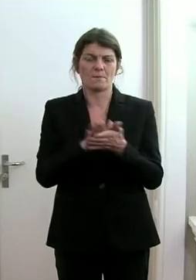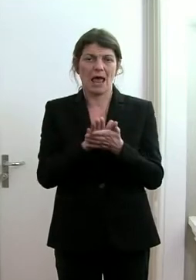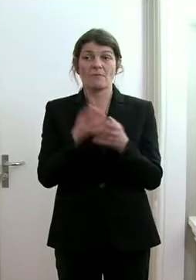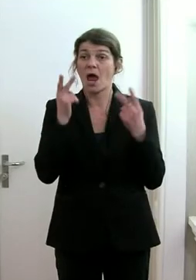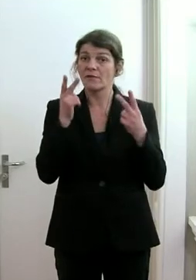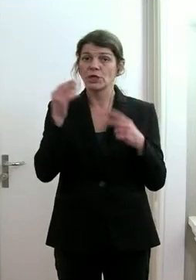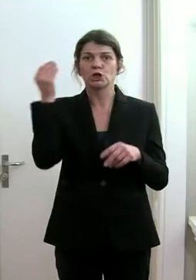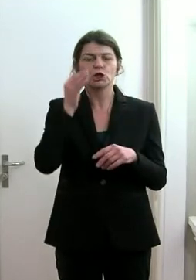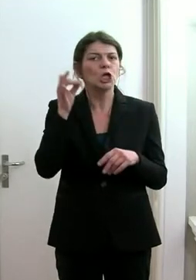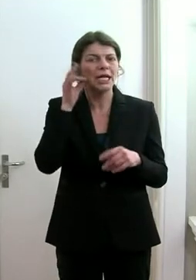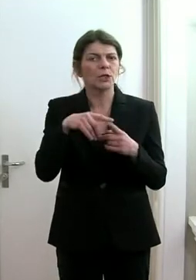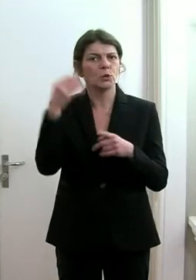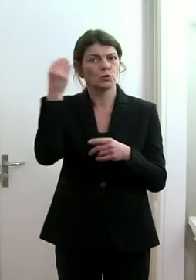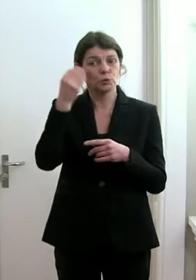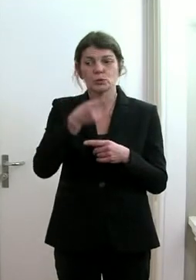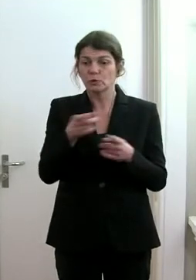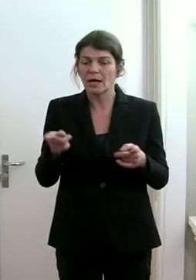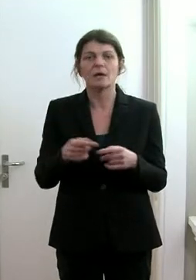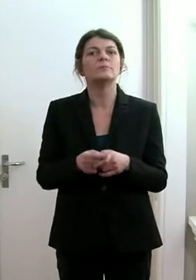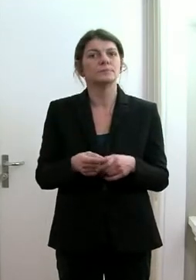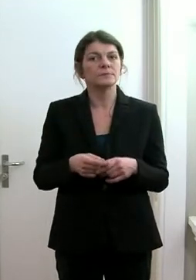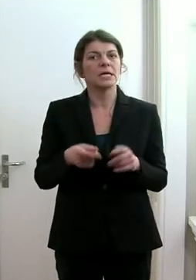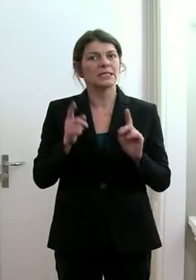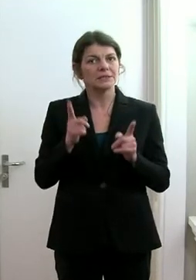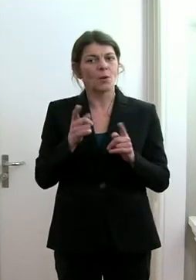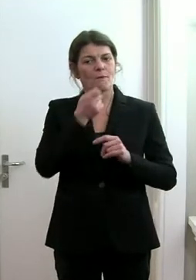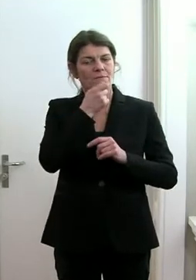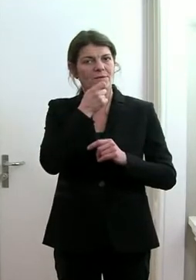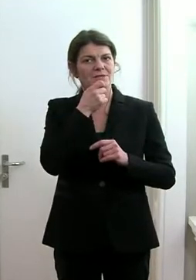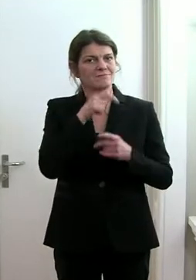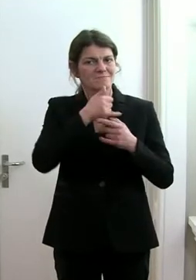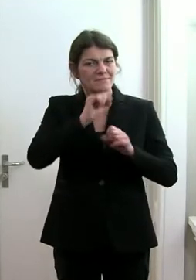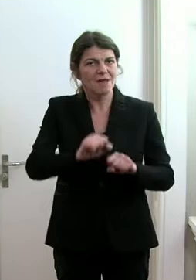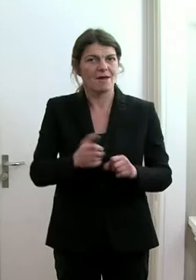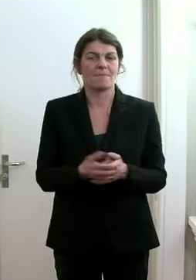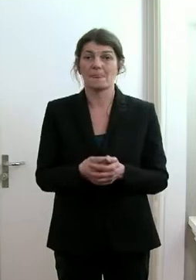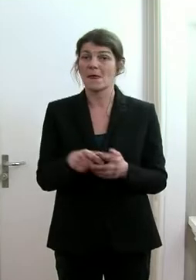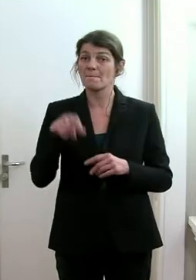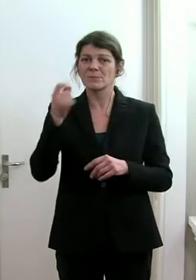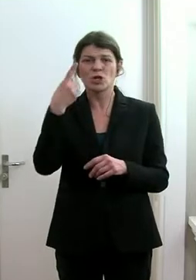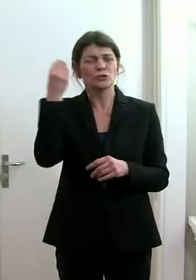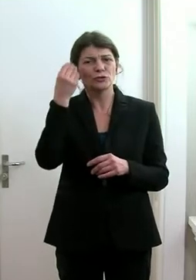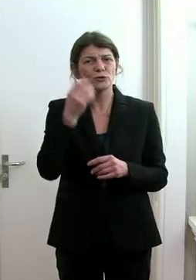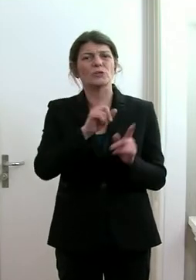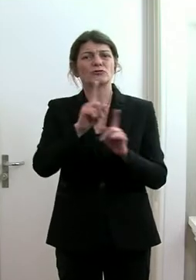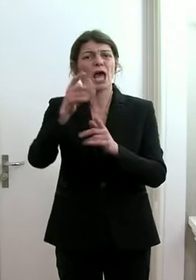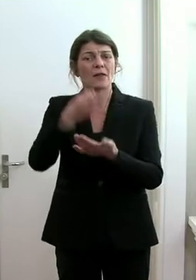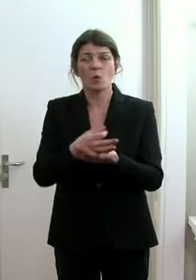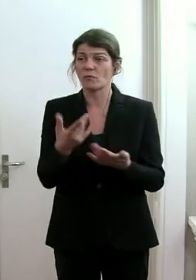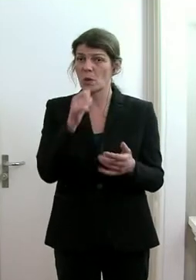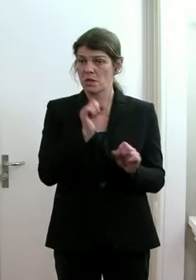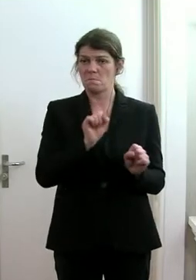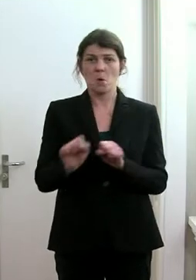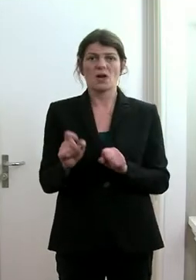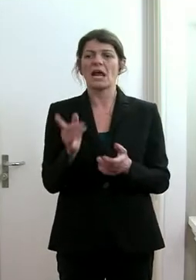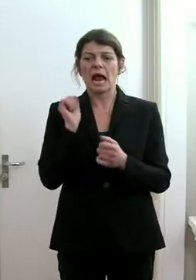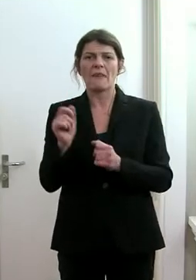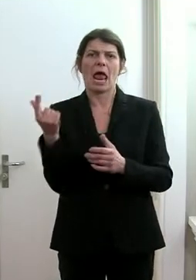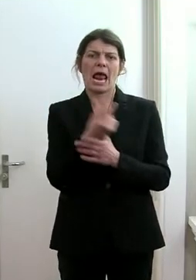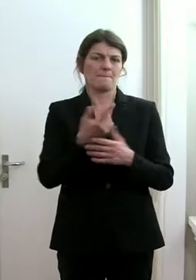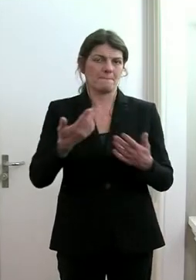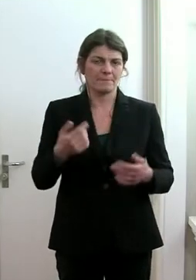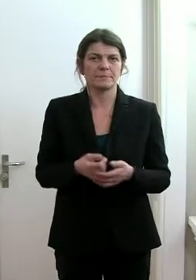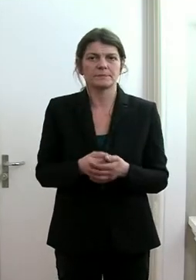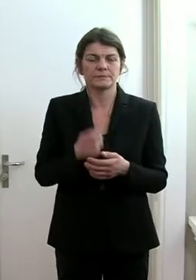dass die Schülerinnen und Schüler sich verpflegen können, gerade auch an Schulstandorten, wo es nicht möglich ist, dass sie nach Hause gehen.